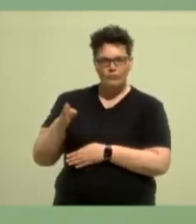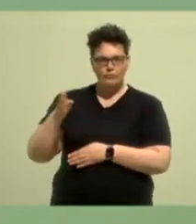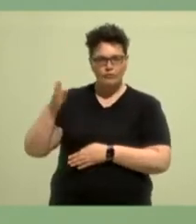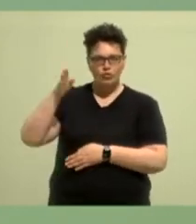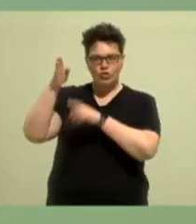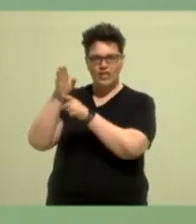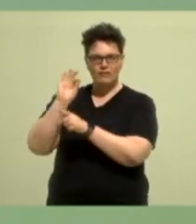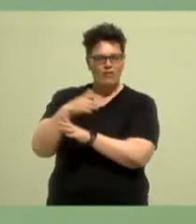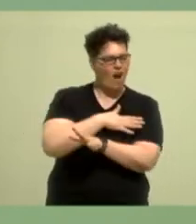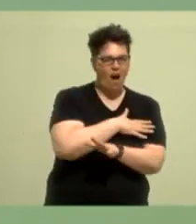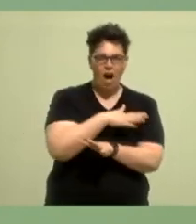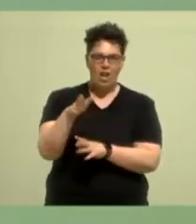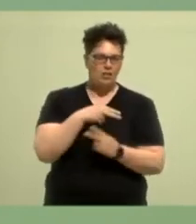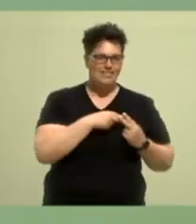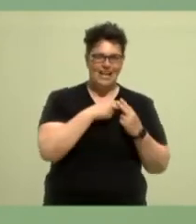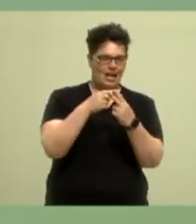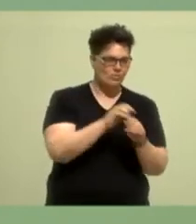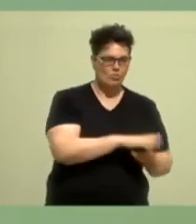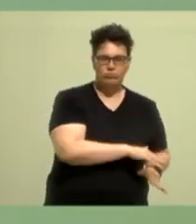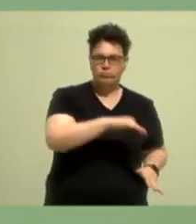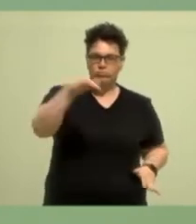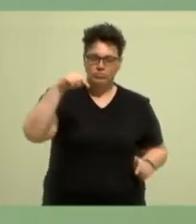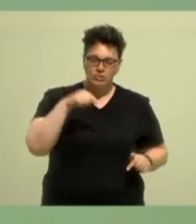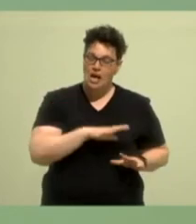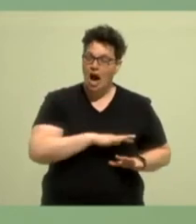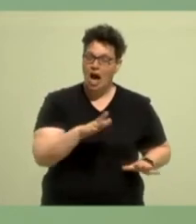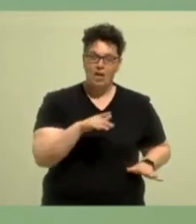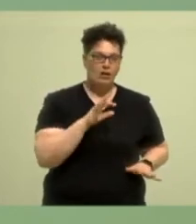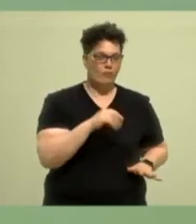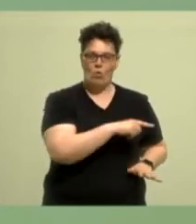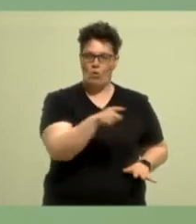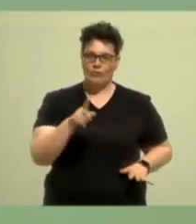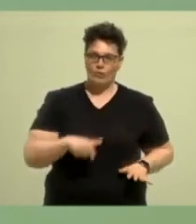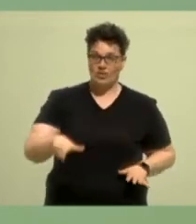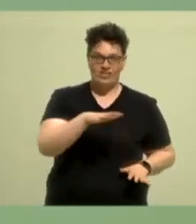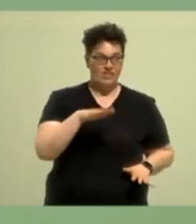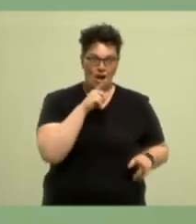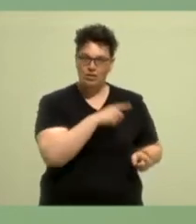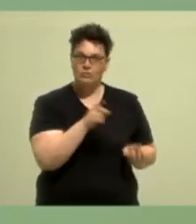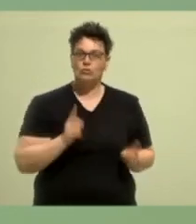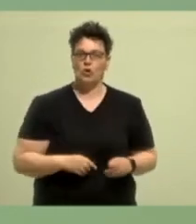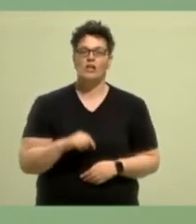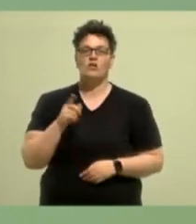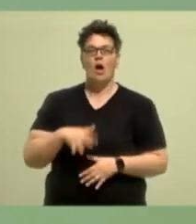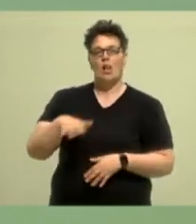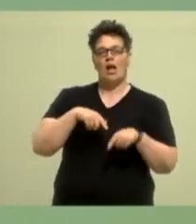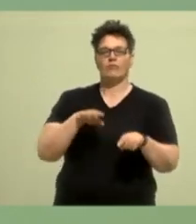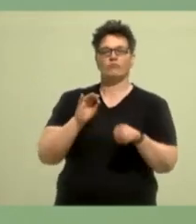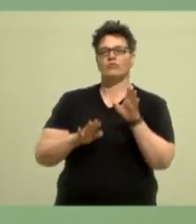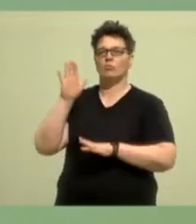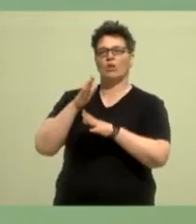Generationen und alle Menschen in Nordrhein-Westfalen gilt und zu einem Land, das die Demokratie stärkt. Und